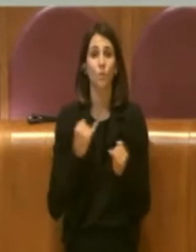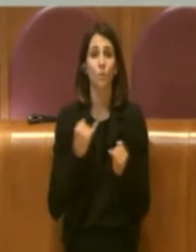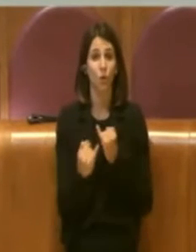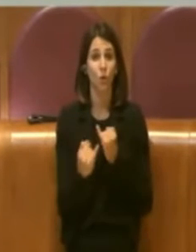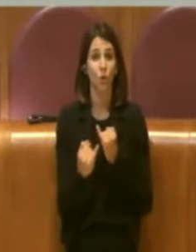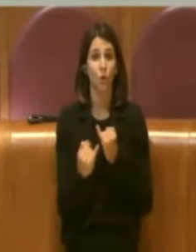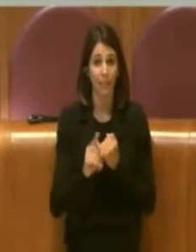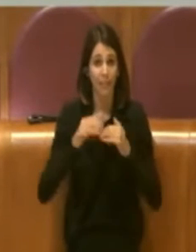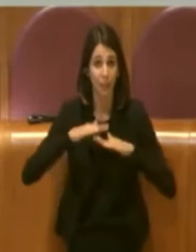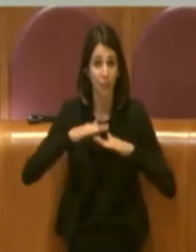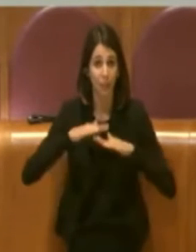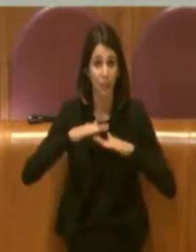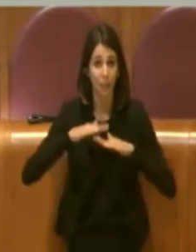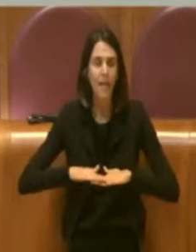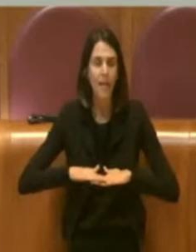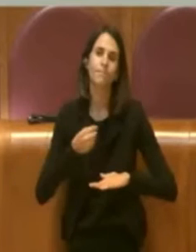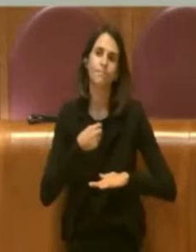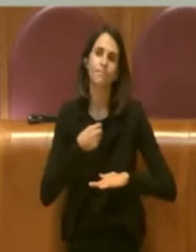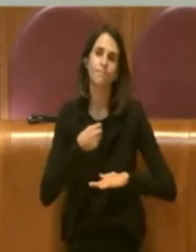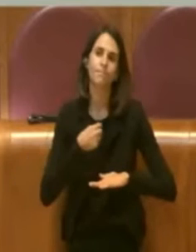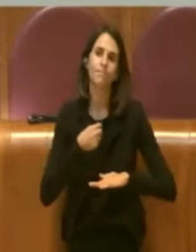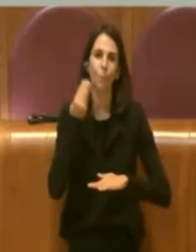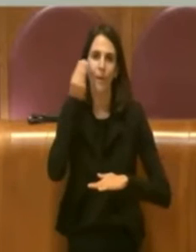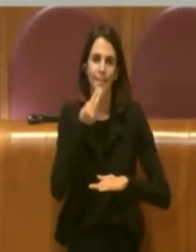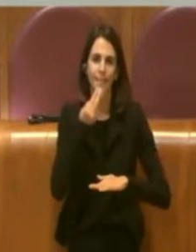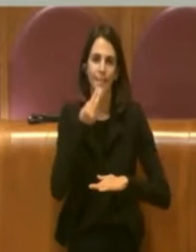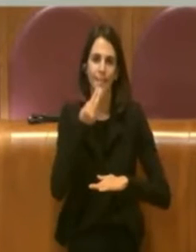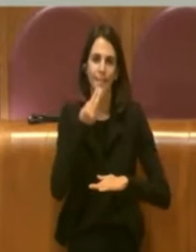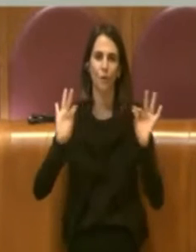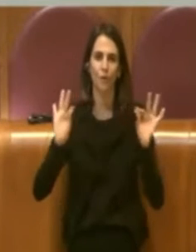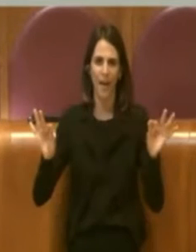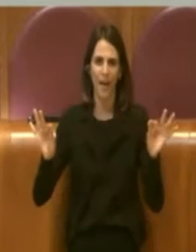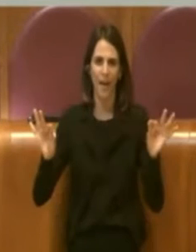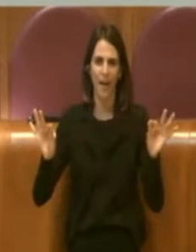Pertanto in questa riformulazione specifichiamo il fatto che